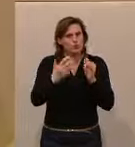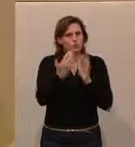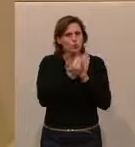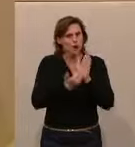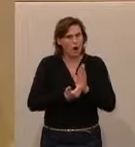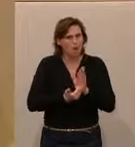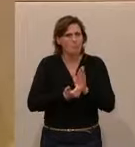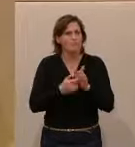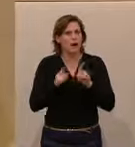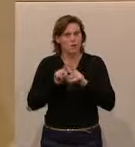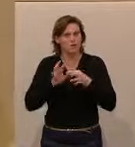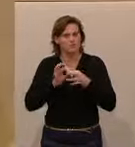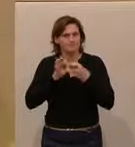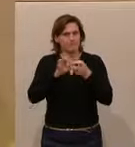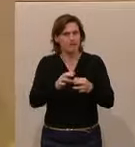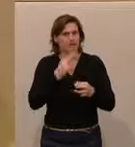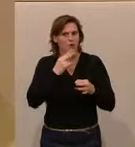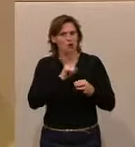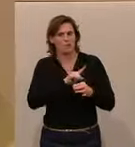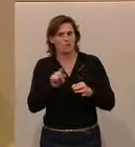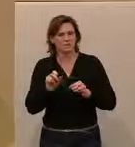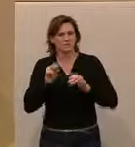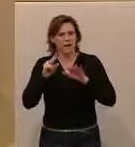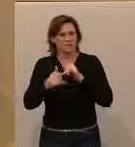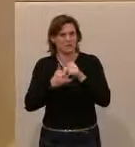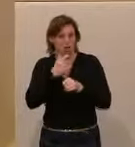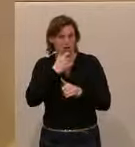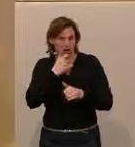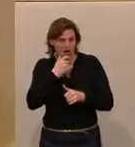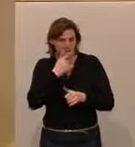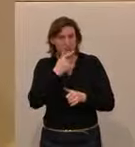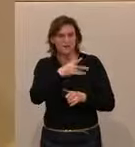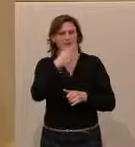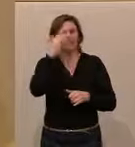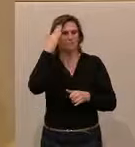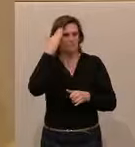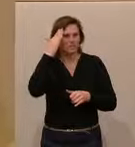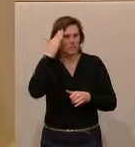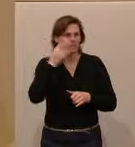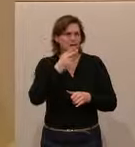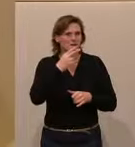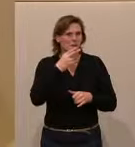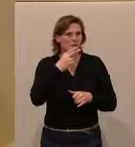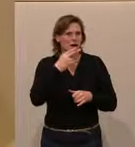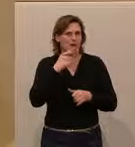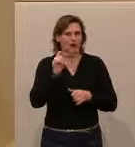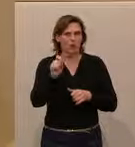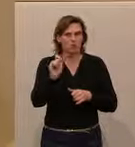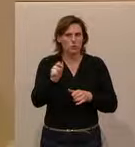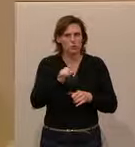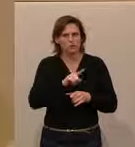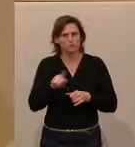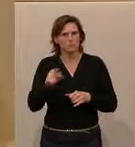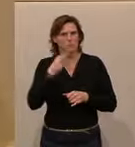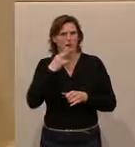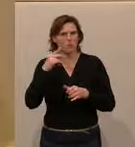Jugendschutzprogramm Punkte Rauchen geschaffen, bis zum 18. Lebensjahr. Sie wissen das ganz genau, das geht vom Tabakautomaten bis in ein